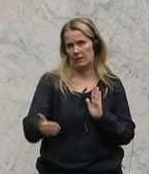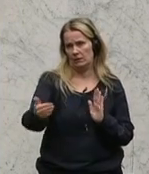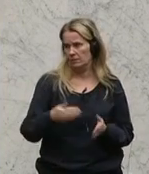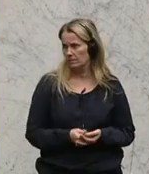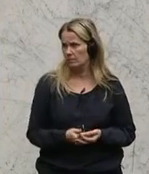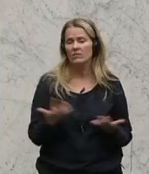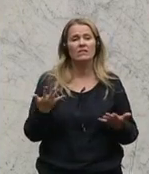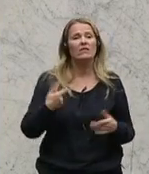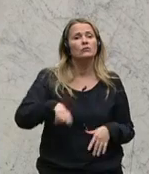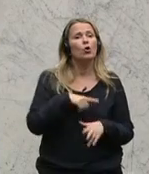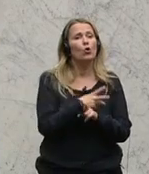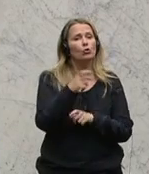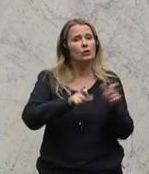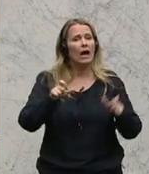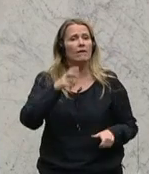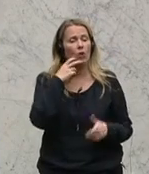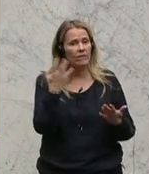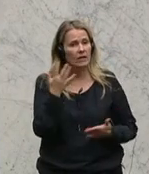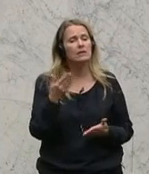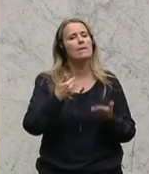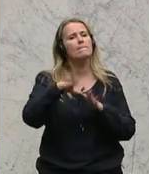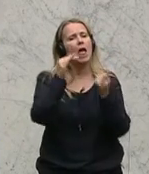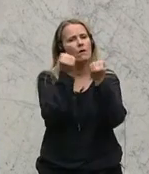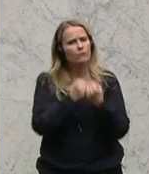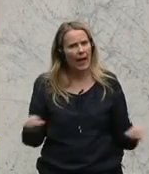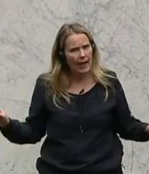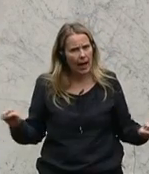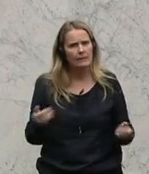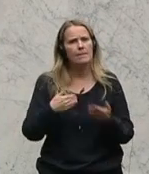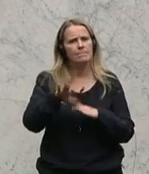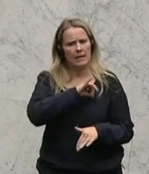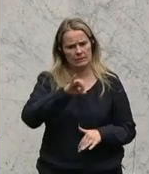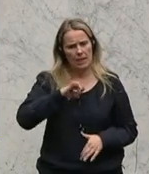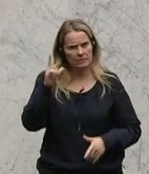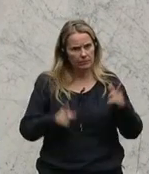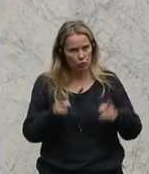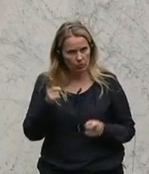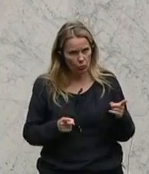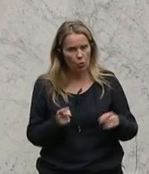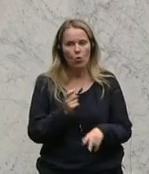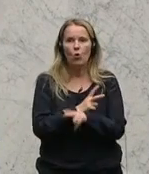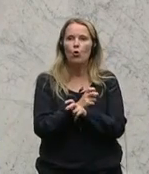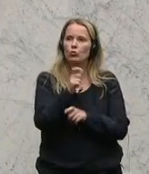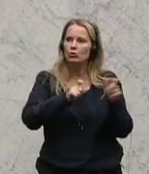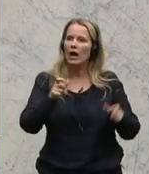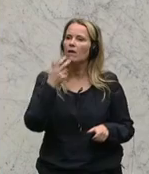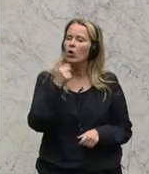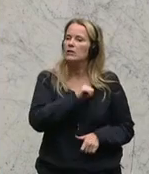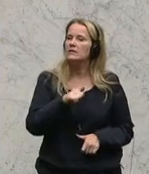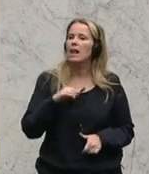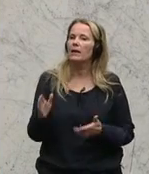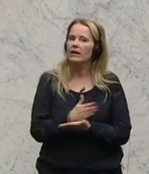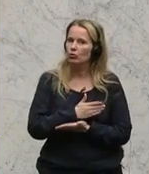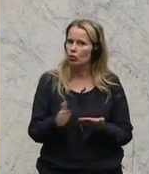Was wollen die Österreicher? Die Österreicher wollen wieder mehr Freiheit, mehr Selbstbestimmung. Die Österreicher wollen wieder selbst entscheiden